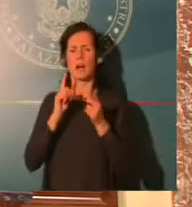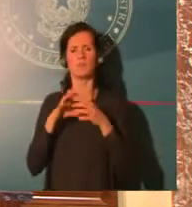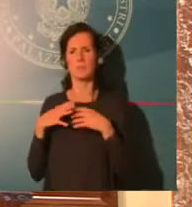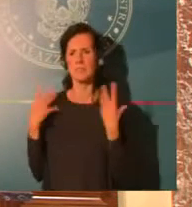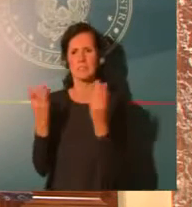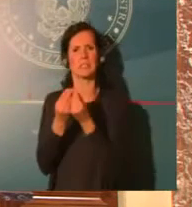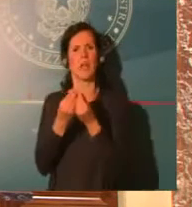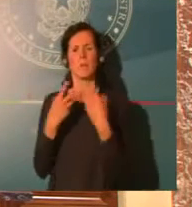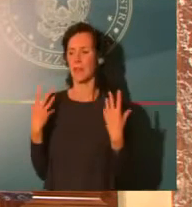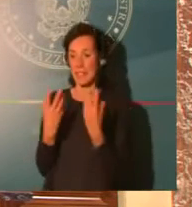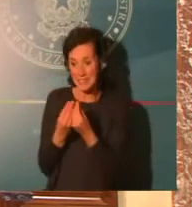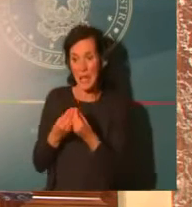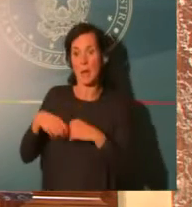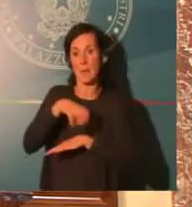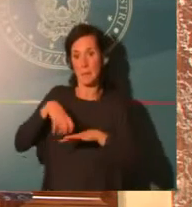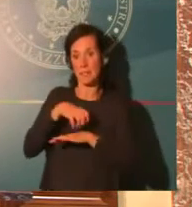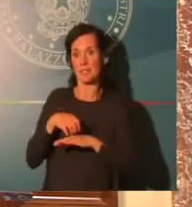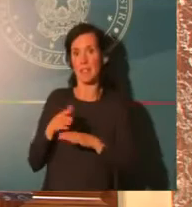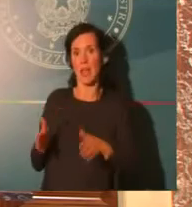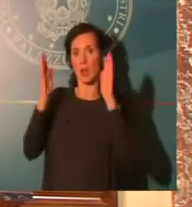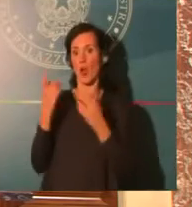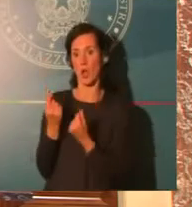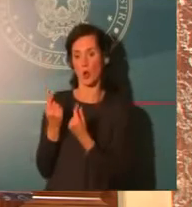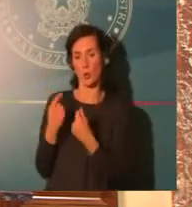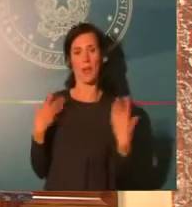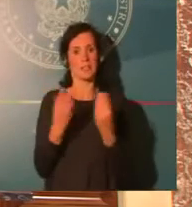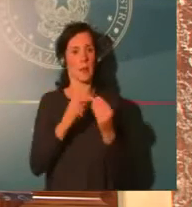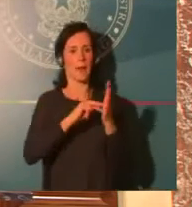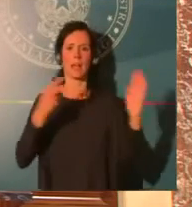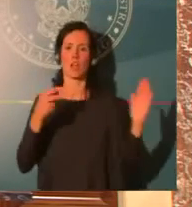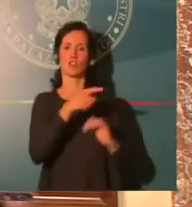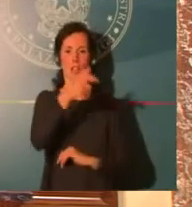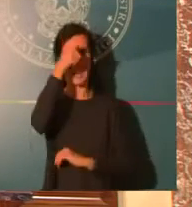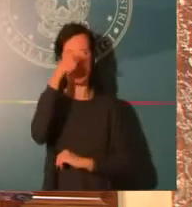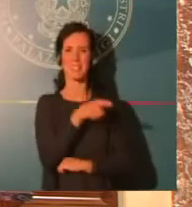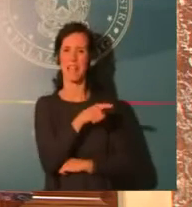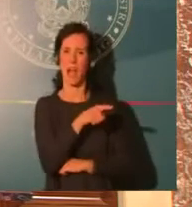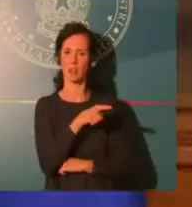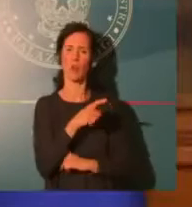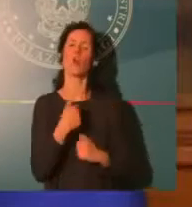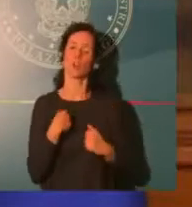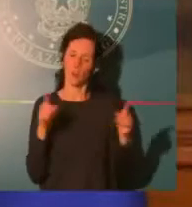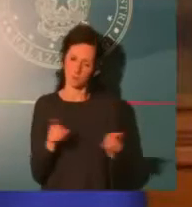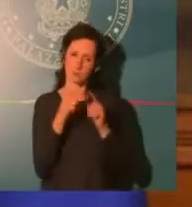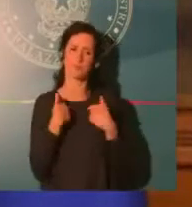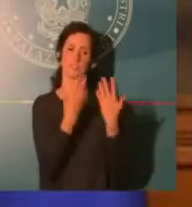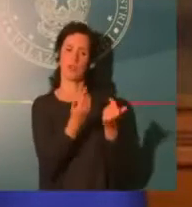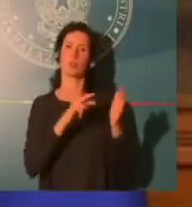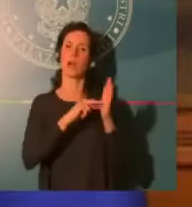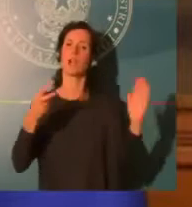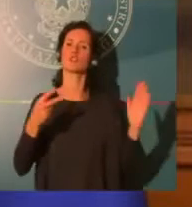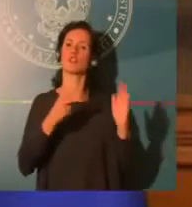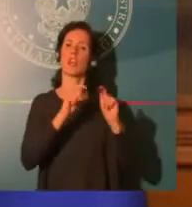il ragioniere generale che non può partecipare in presenza adesso alle nostre riunioni, gli auguriamo una pronta guarigione.